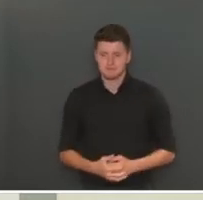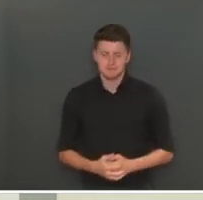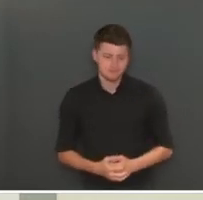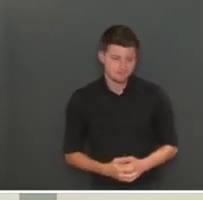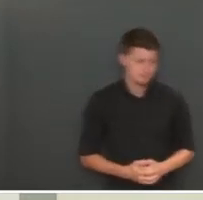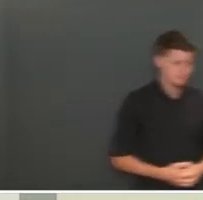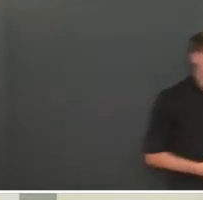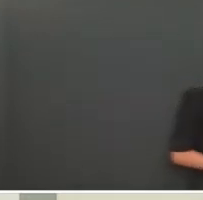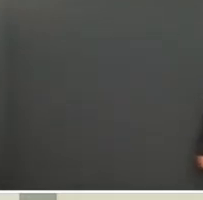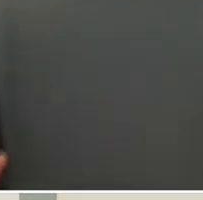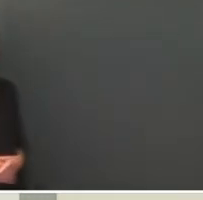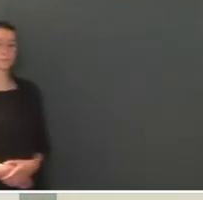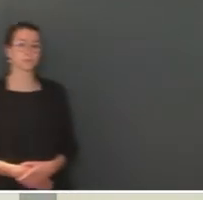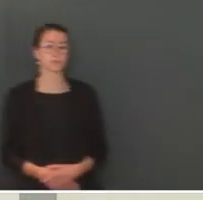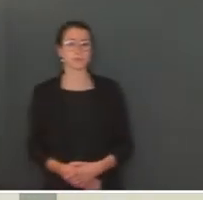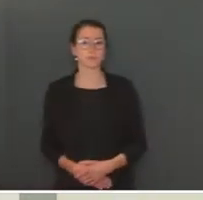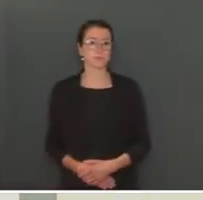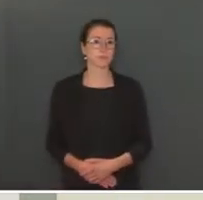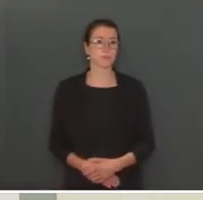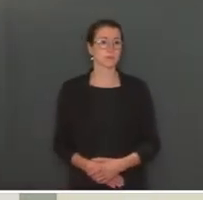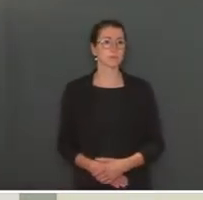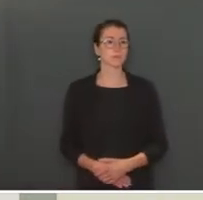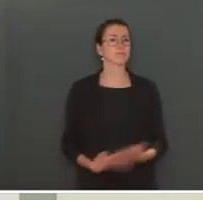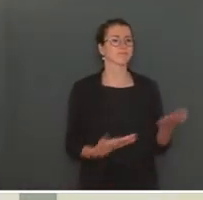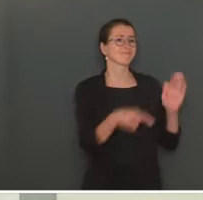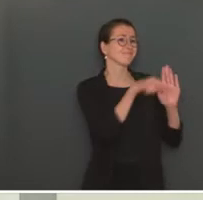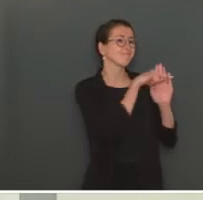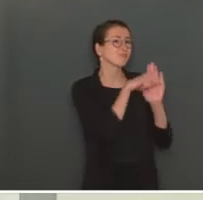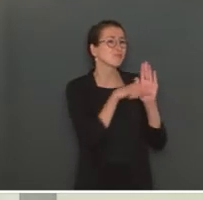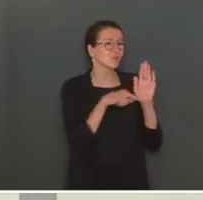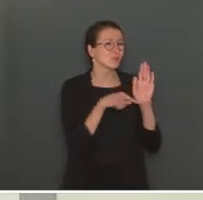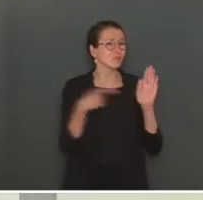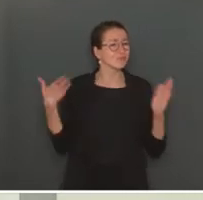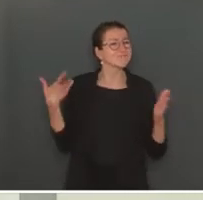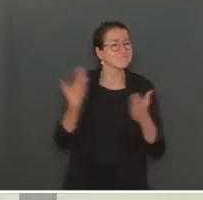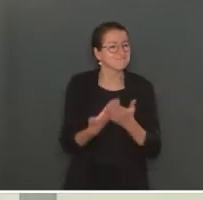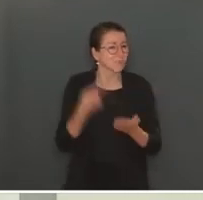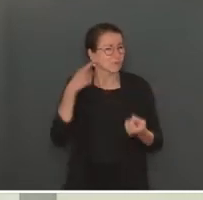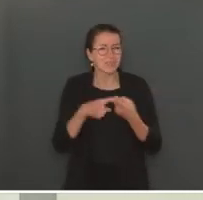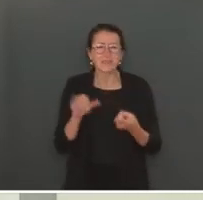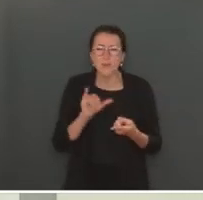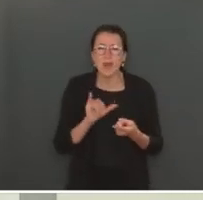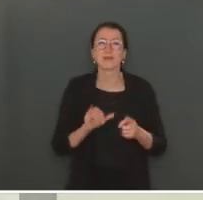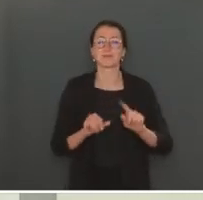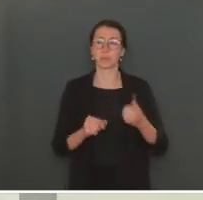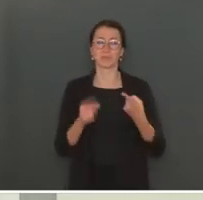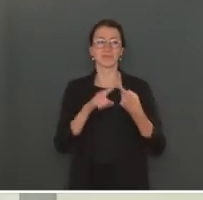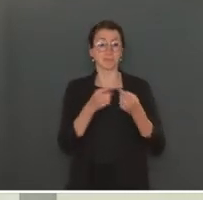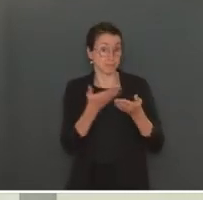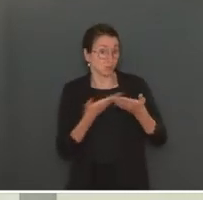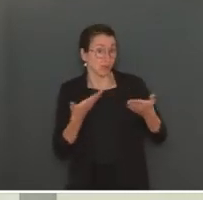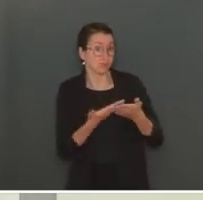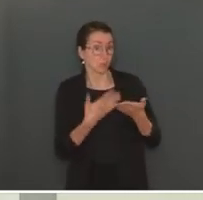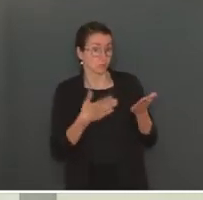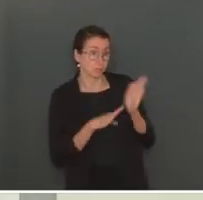dans la limite de la propagation du virus. La stabilisation de notre situation sanitaire, d'immuniser la